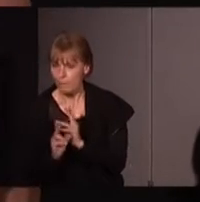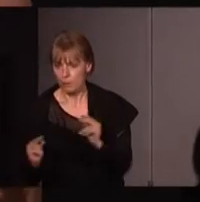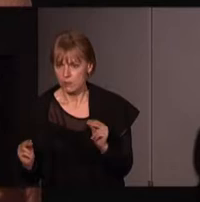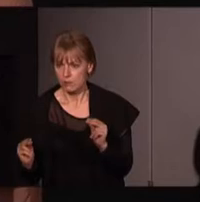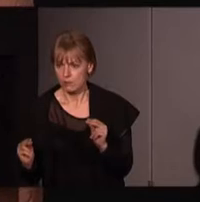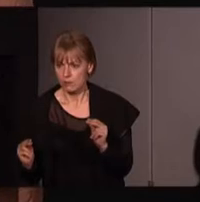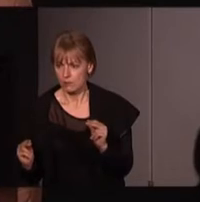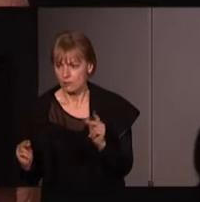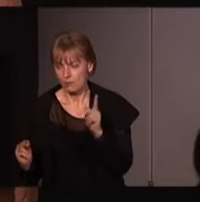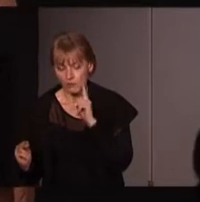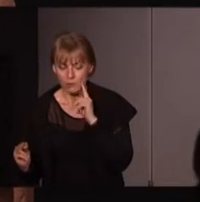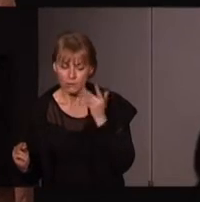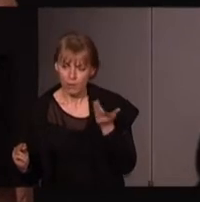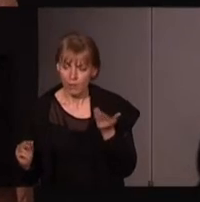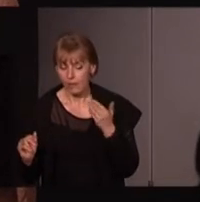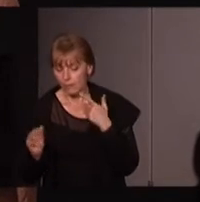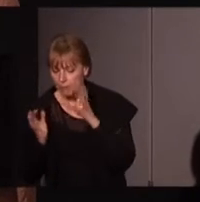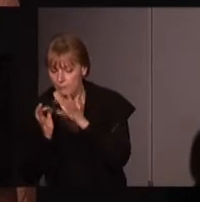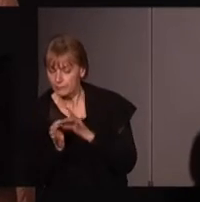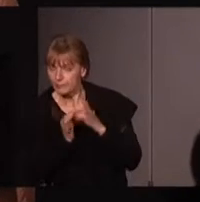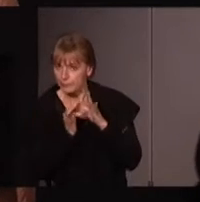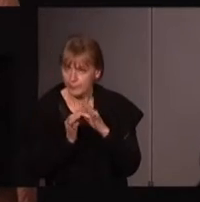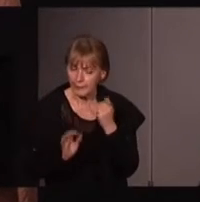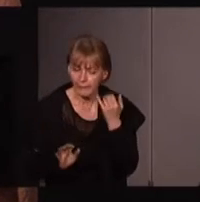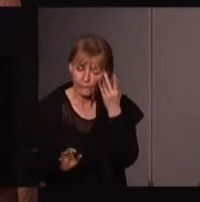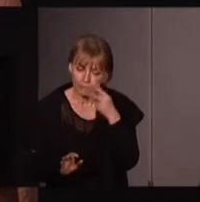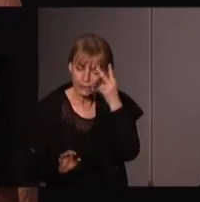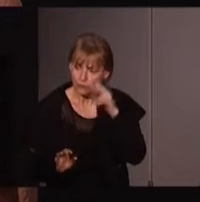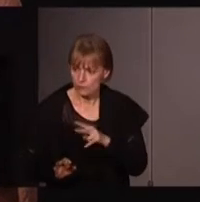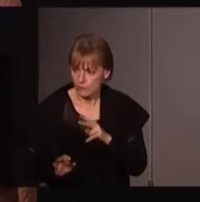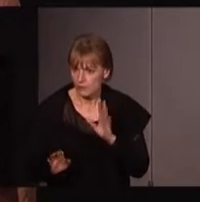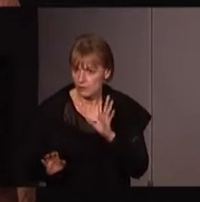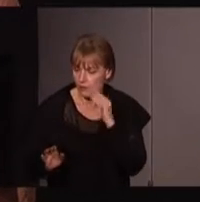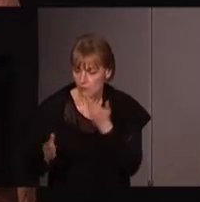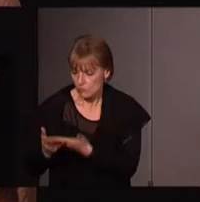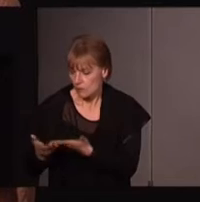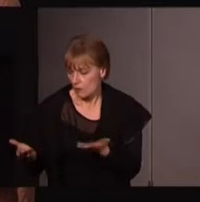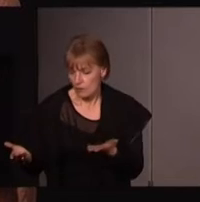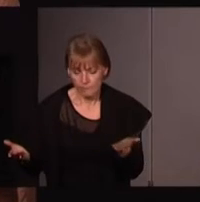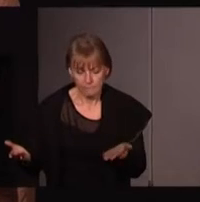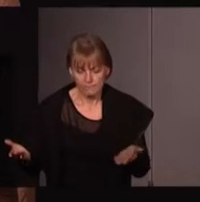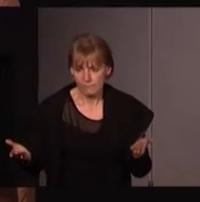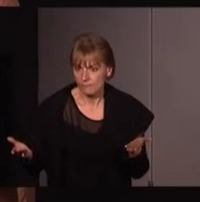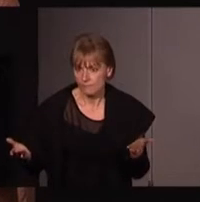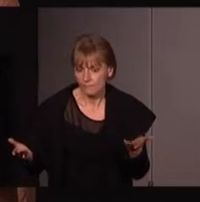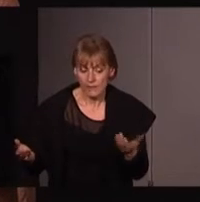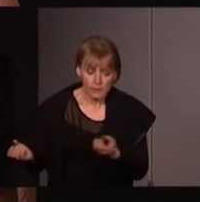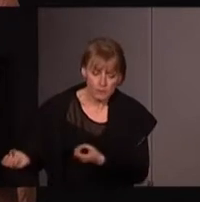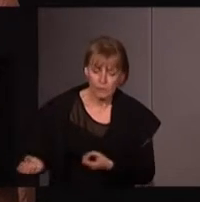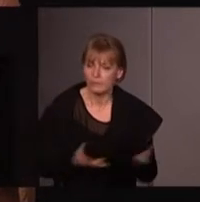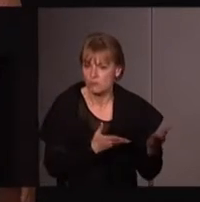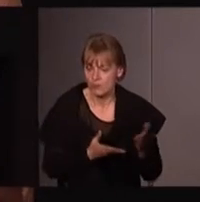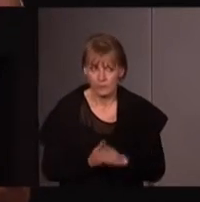'une partie de ses affinités spirituelles, a, me semble-t-il, très largement fini par jeter, on va dire, le bébé avec l'eau du bain.